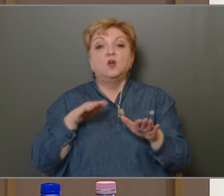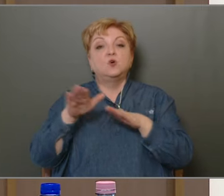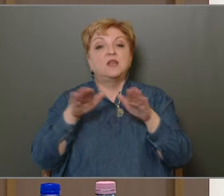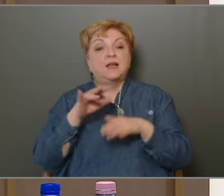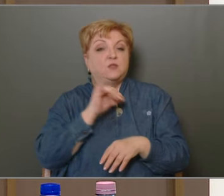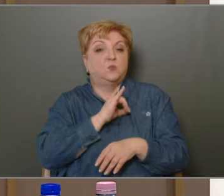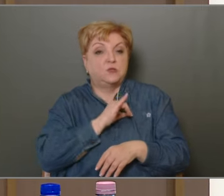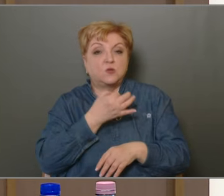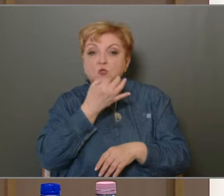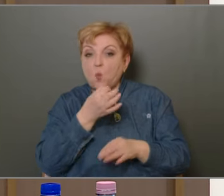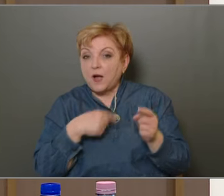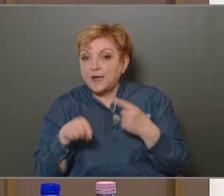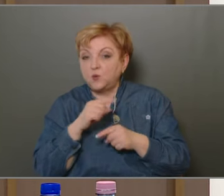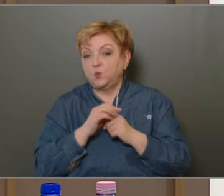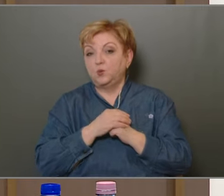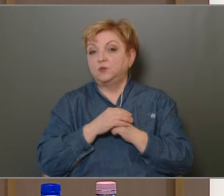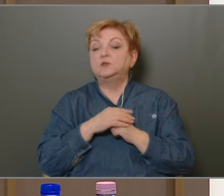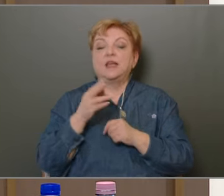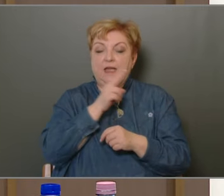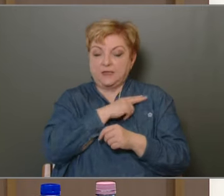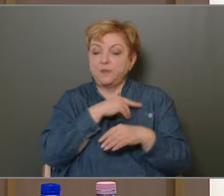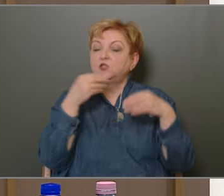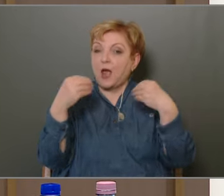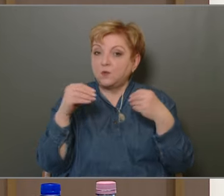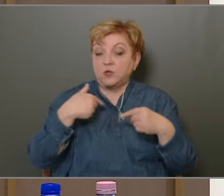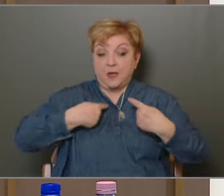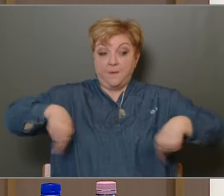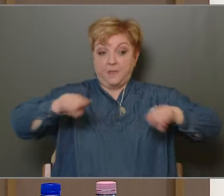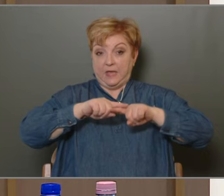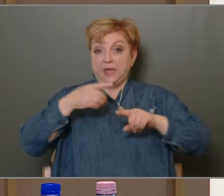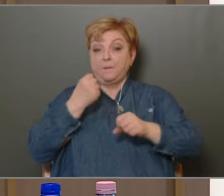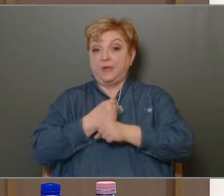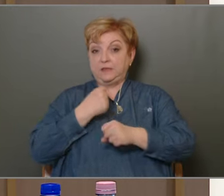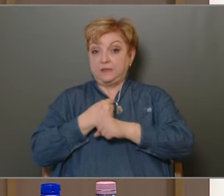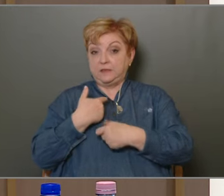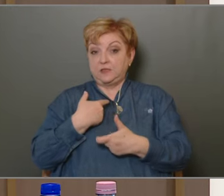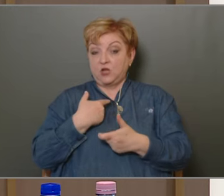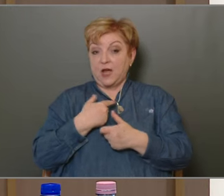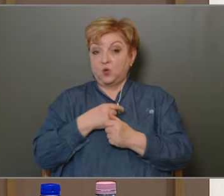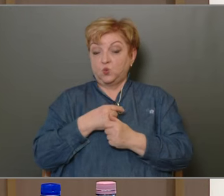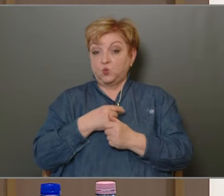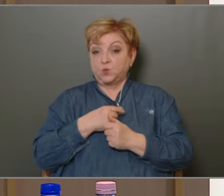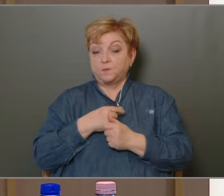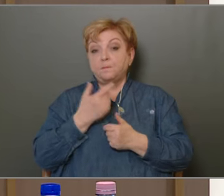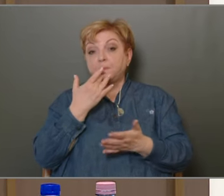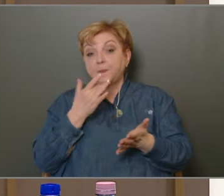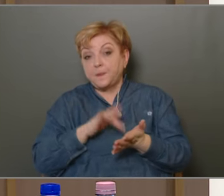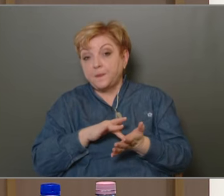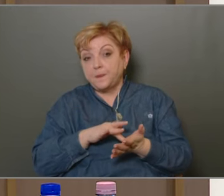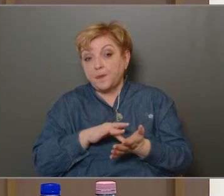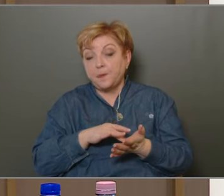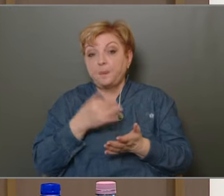Közlekedésbiztonsági szóba került az előző napjelen, itt is érdemes elmondani, hogy mi mit teszünk közlekedésbiztonság területén Például csak, hogy 32